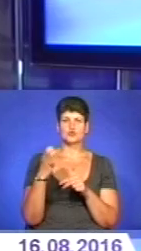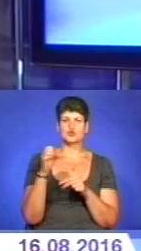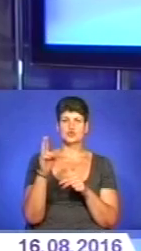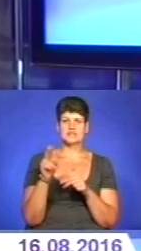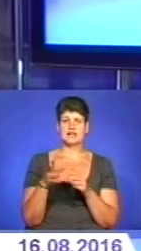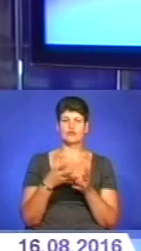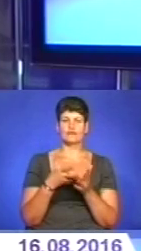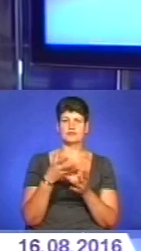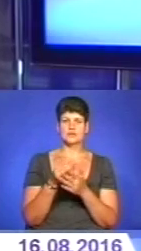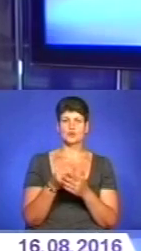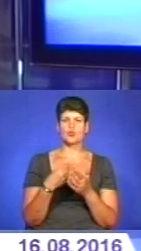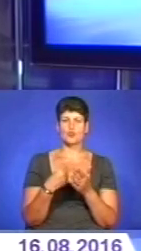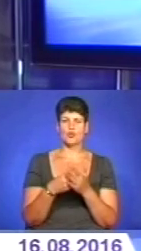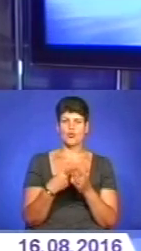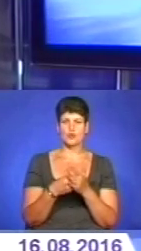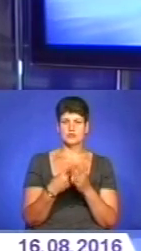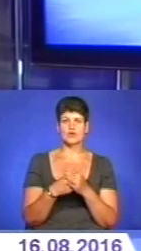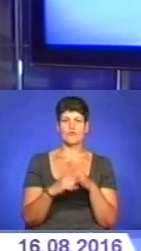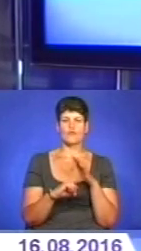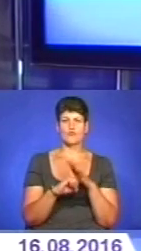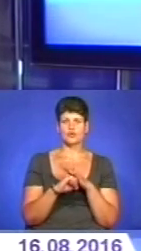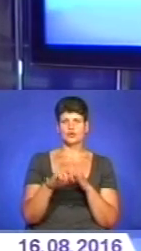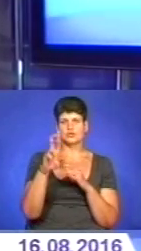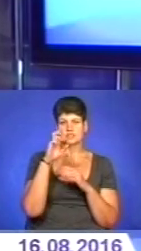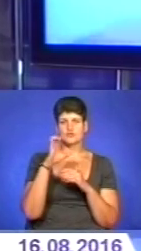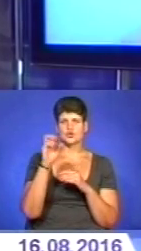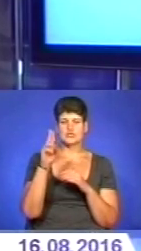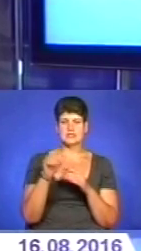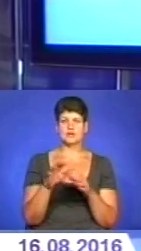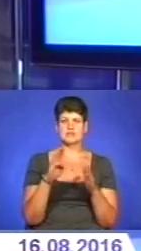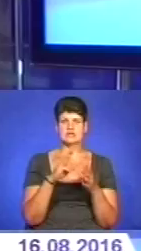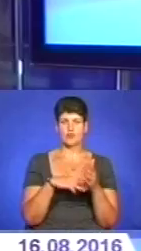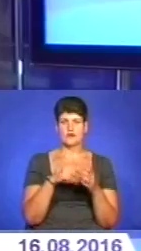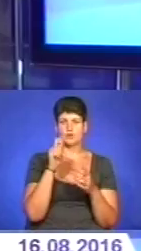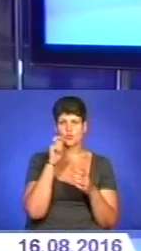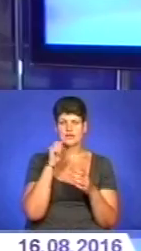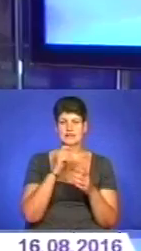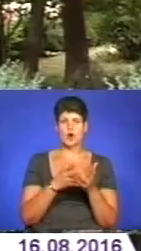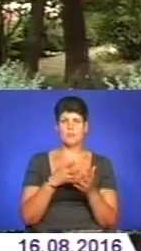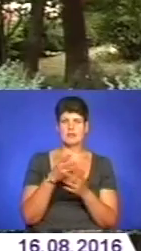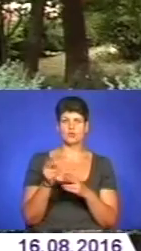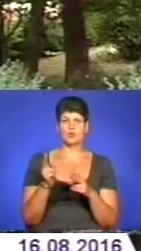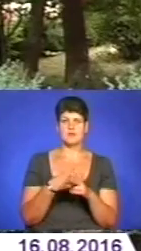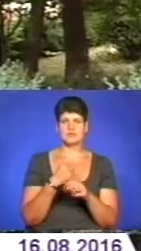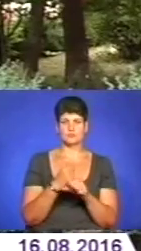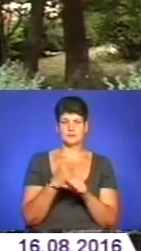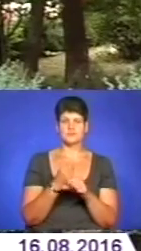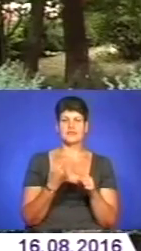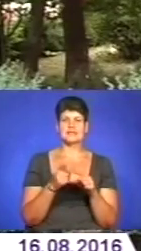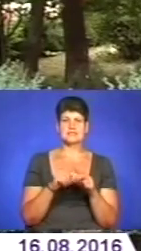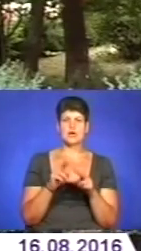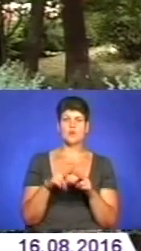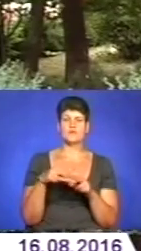внеску з коштів Фонду загальнообов'язкового Державного соціального страхування України на оплату безробітних. Ця компенсація